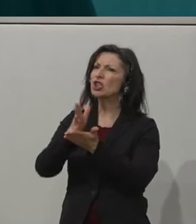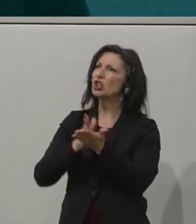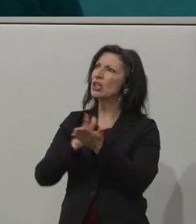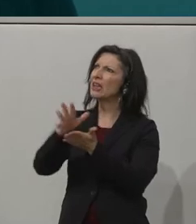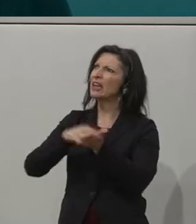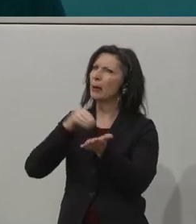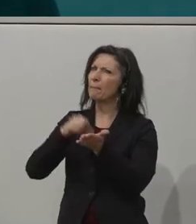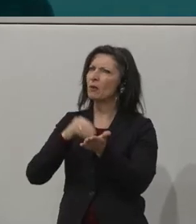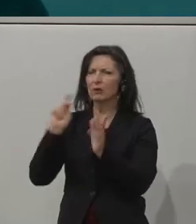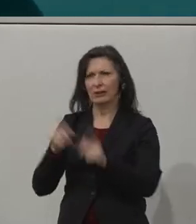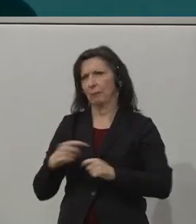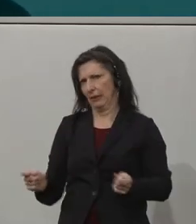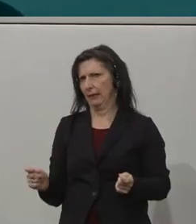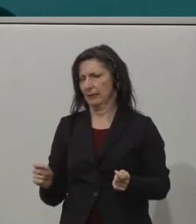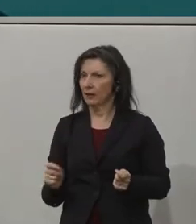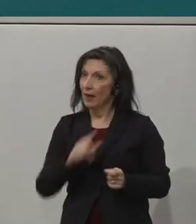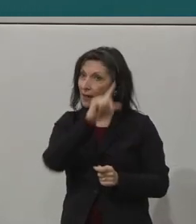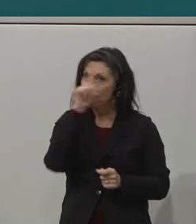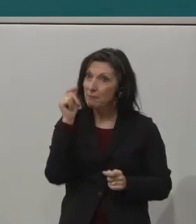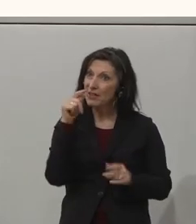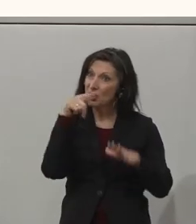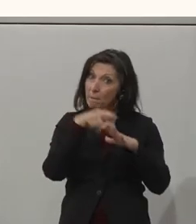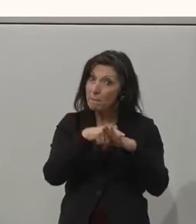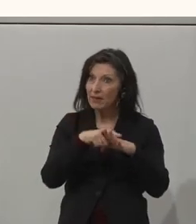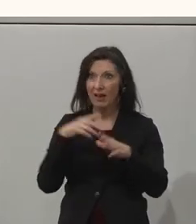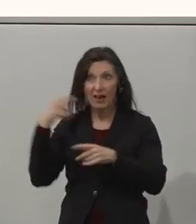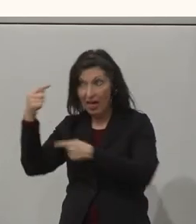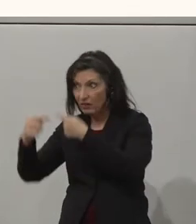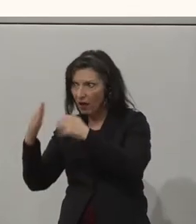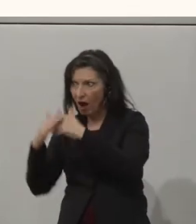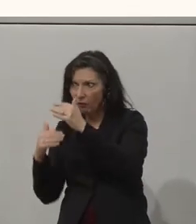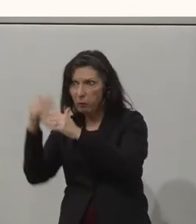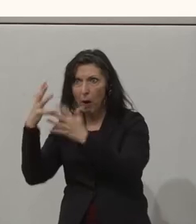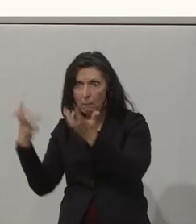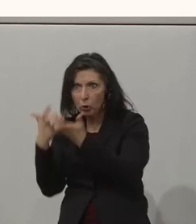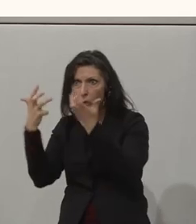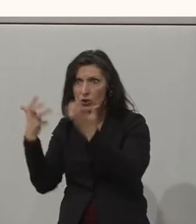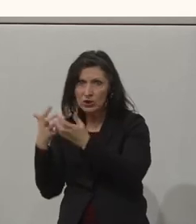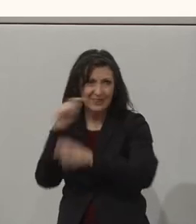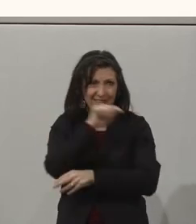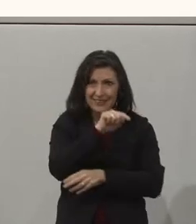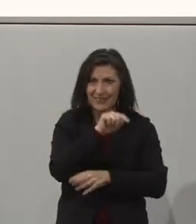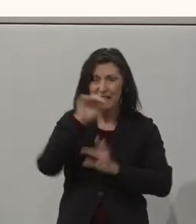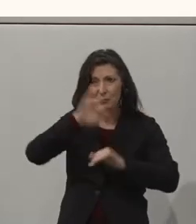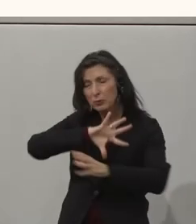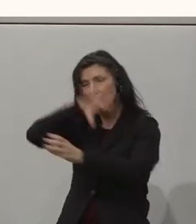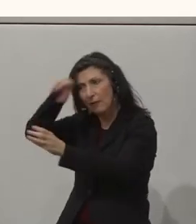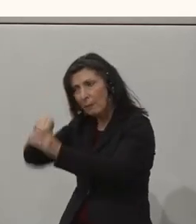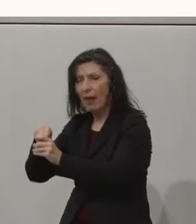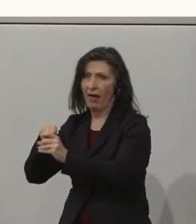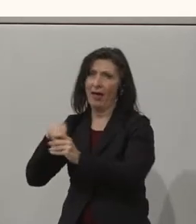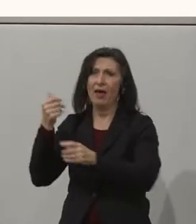process of creating products and services. Fable believes that people with disabilities should be able to fully